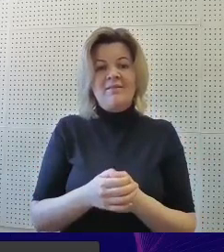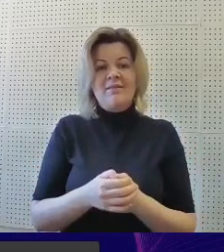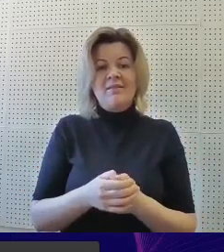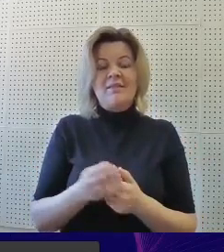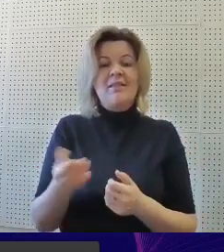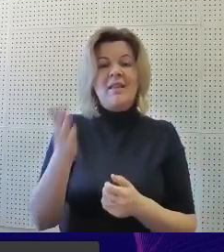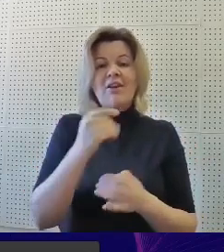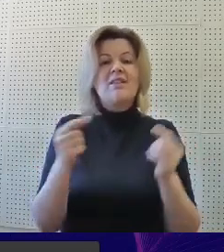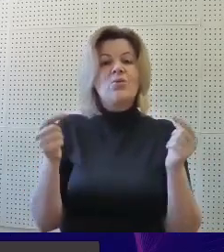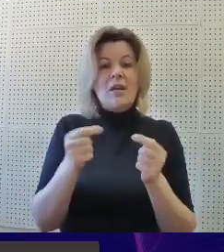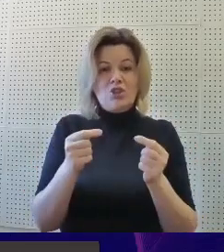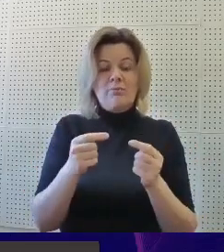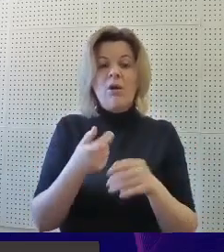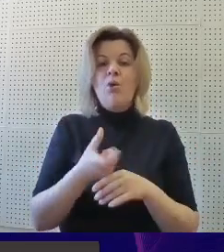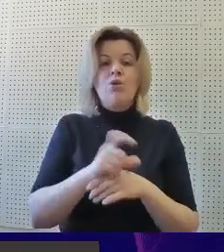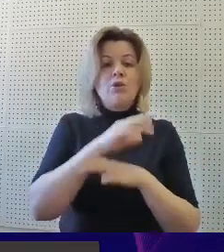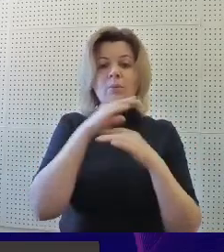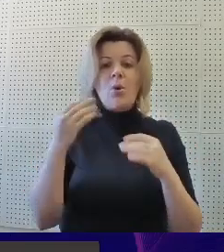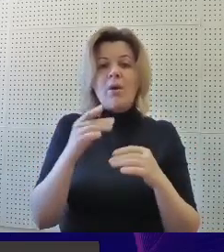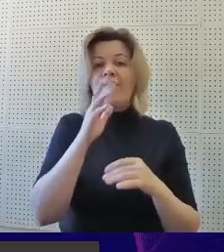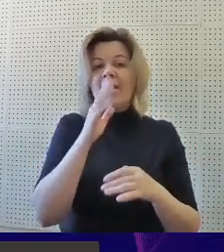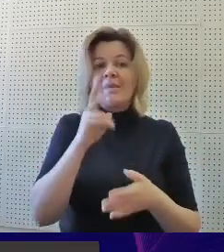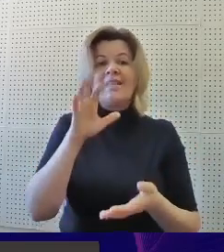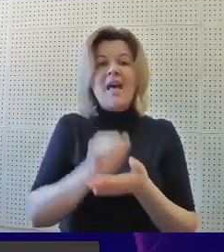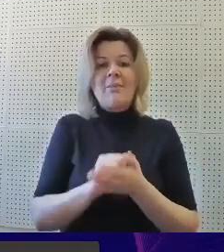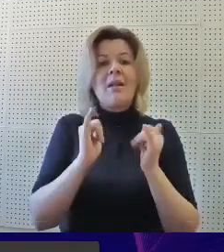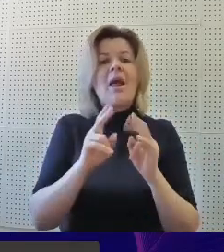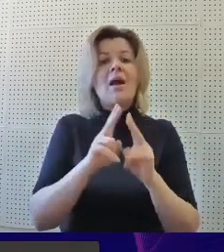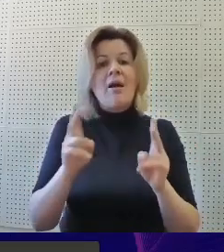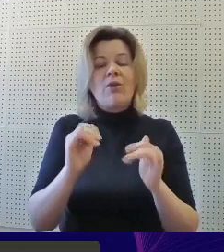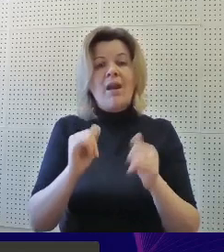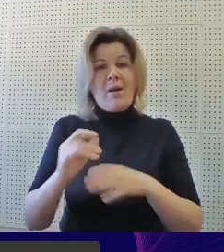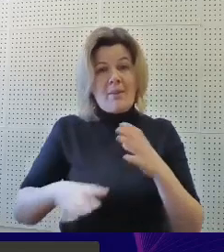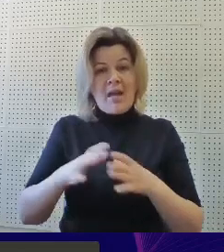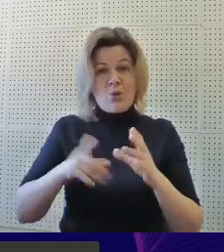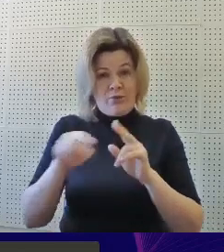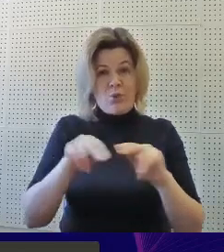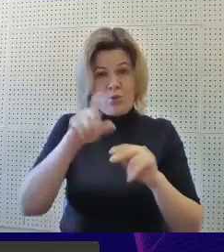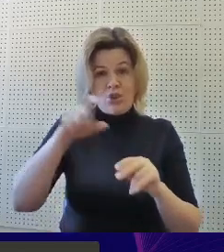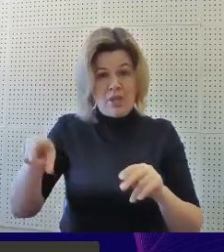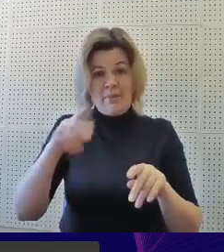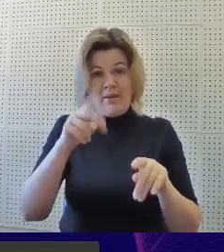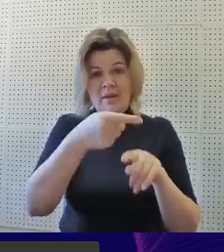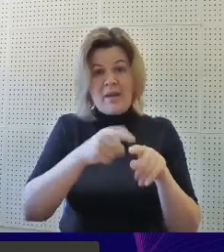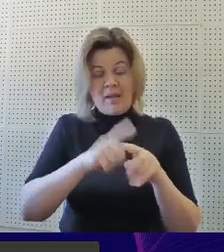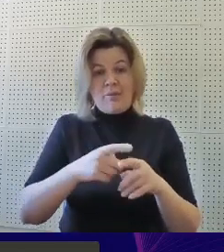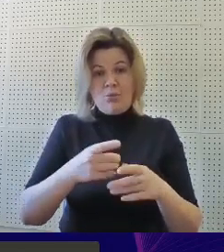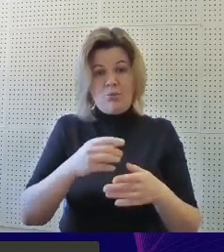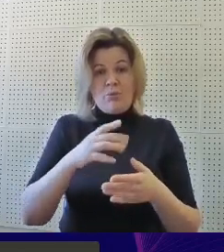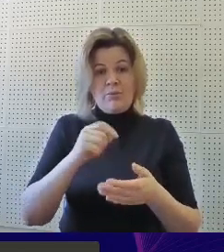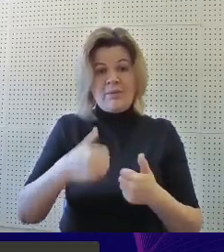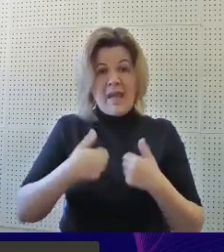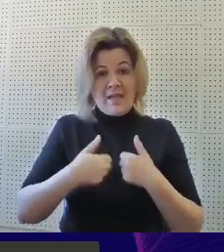Давайте уточним. Давайте уточним. Очень много времени занимать для кого? Для подготовки учителю занятия? Да.